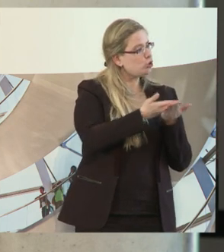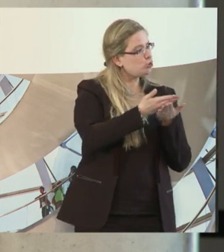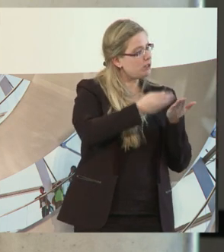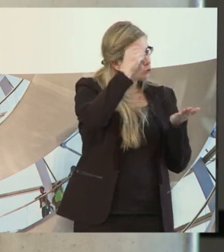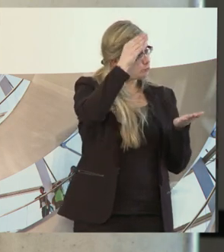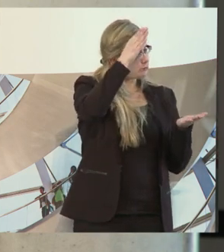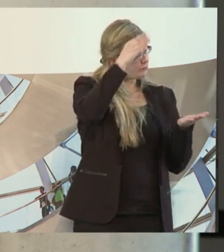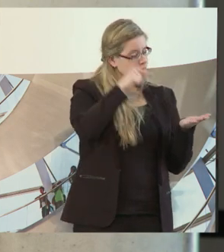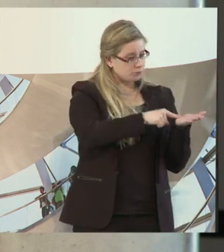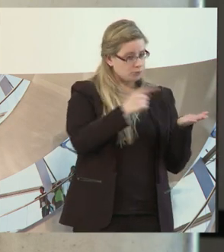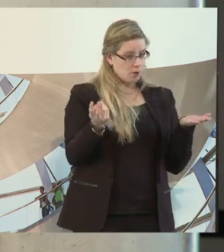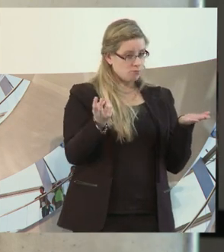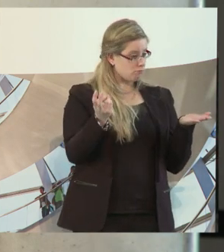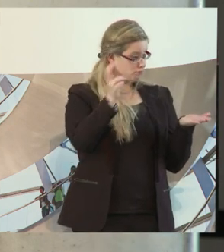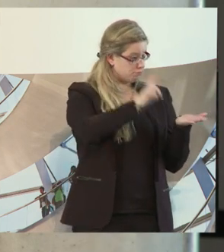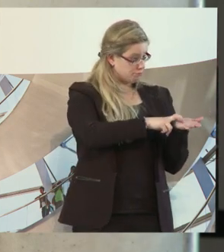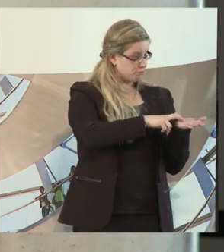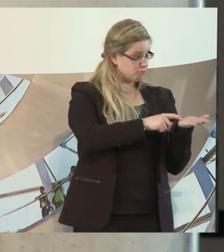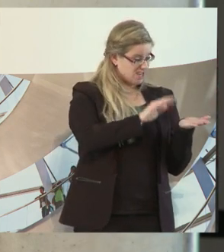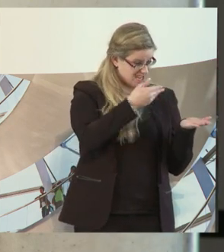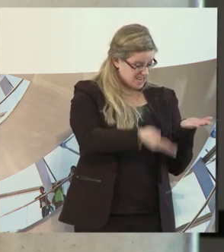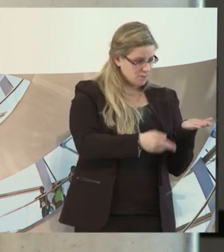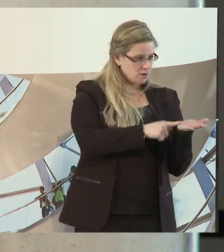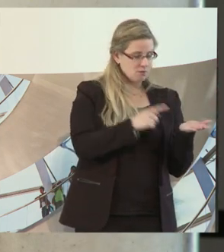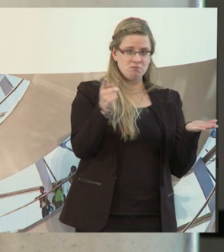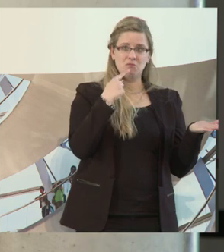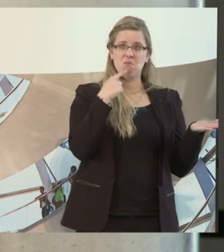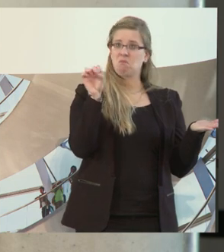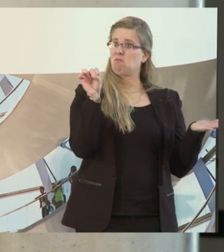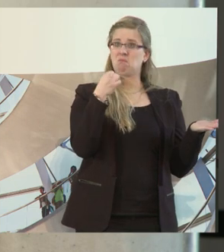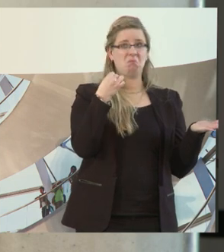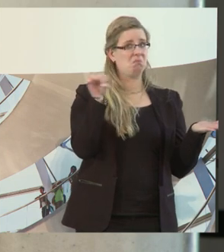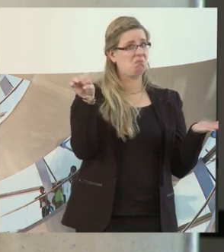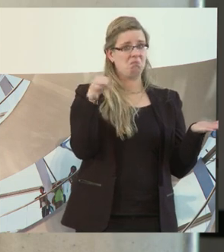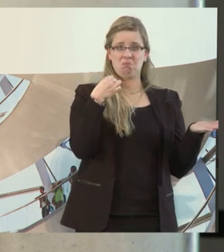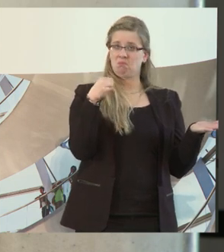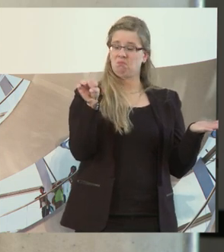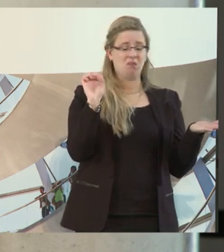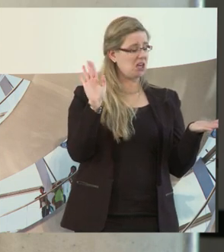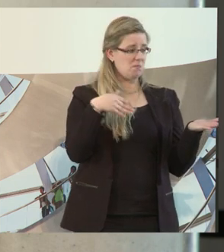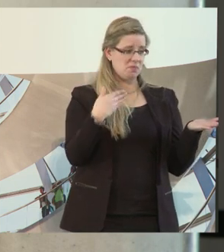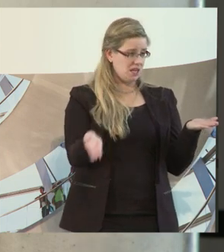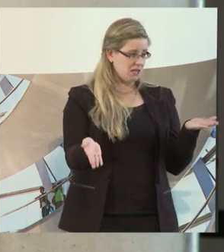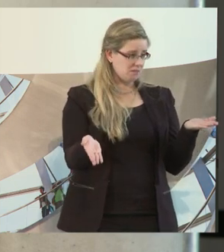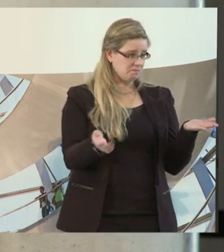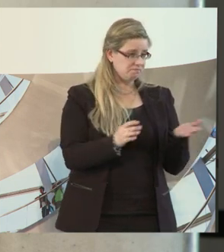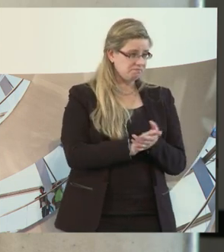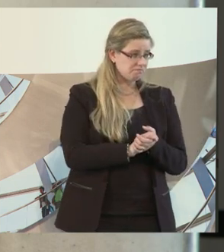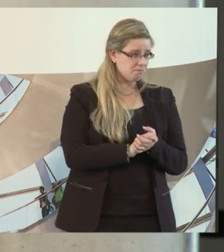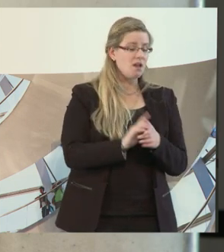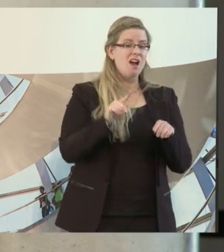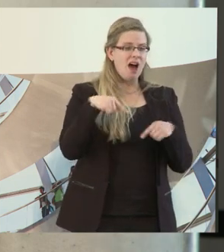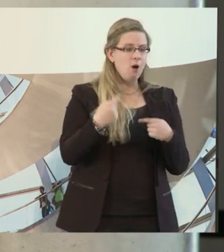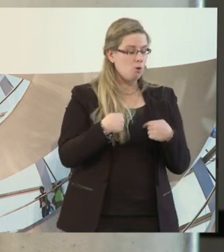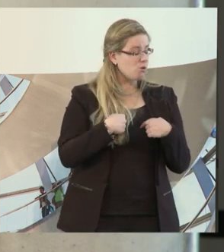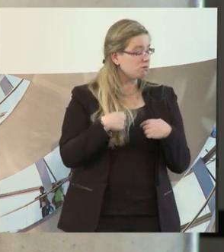in Frage kommen, bekomme ich von vielen nur ein Kopfschütteln. Und ich erlebe, und das ist das, was ich